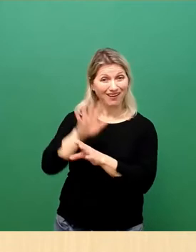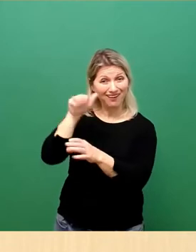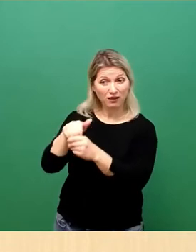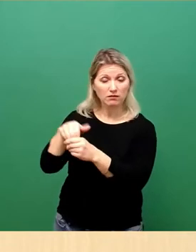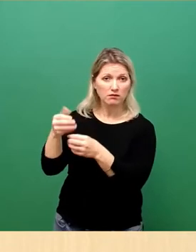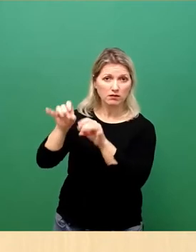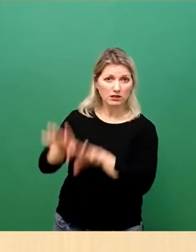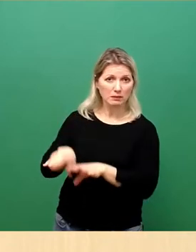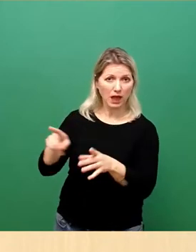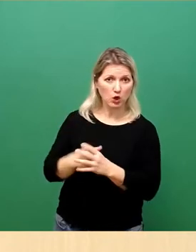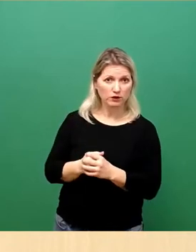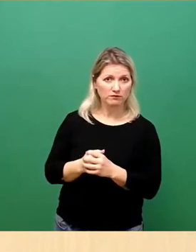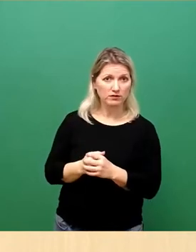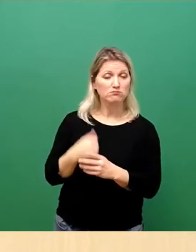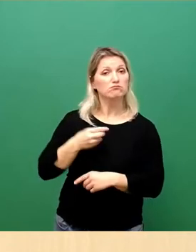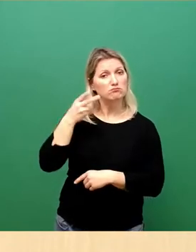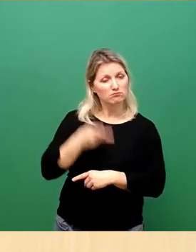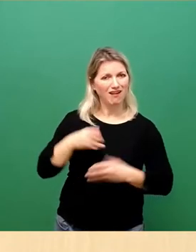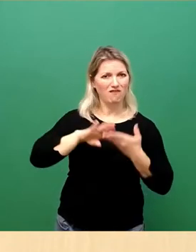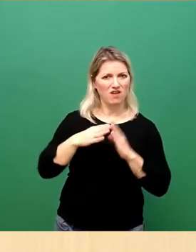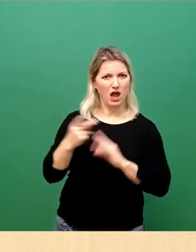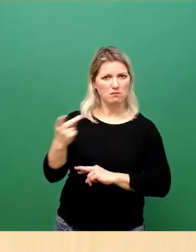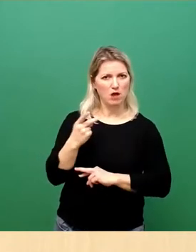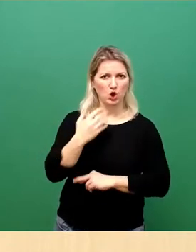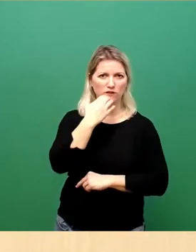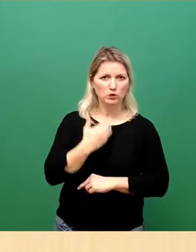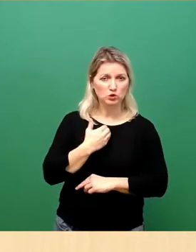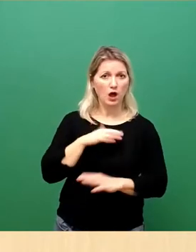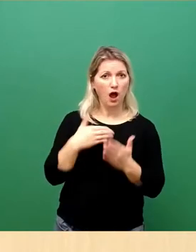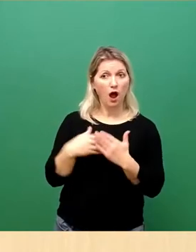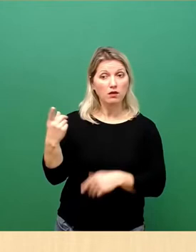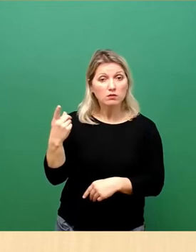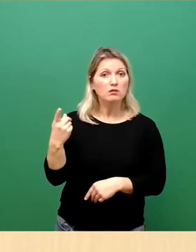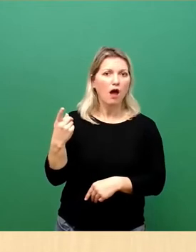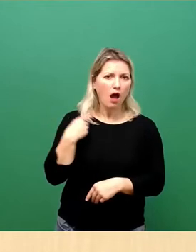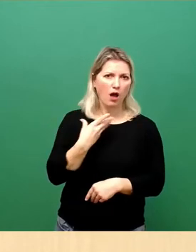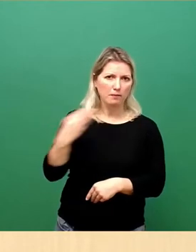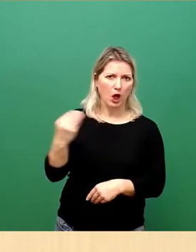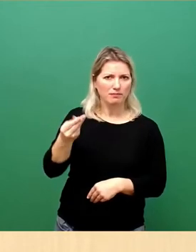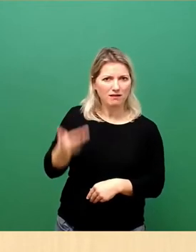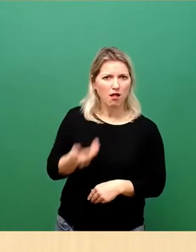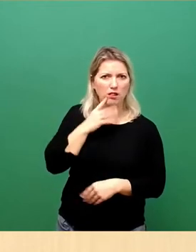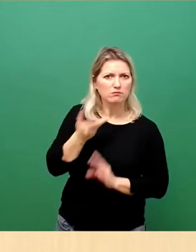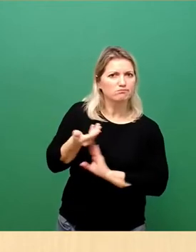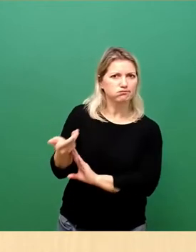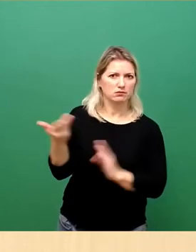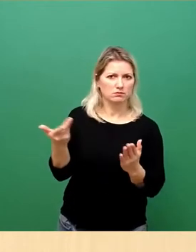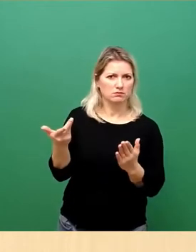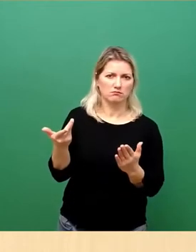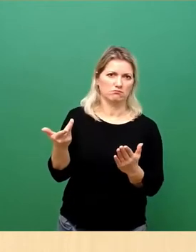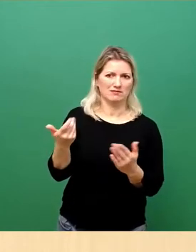geeignete Vereinbarung treffen, damit hier Gelder und Honorar zur Verfügung gestellt werden können. Wir dürfen diese Menschen